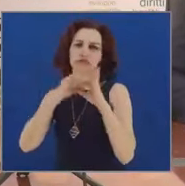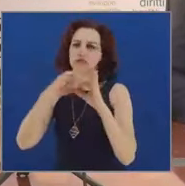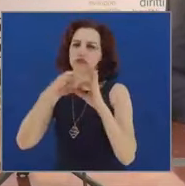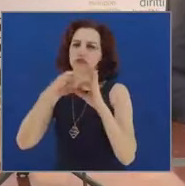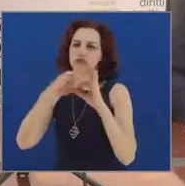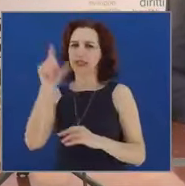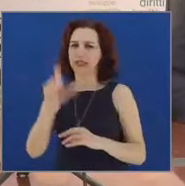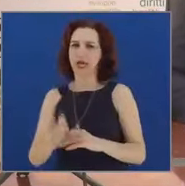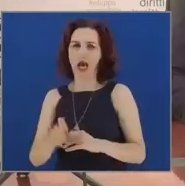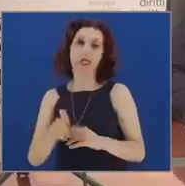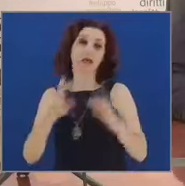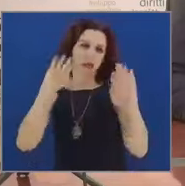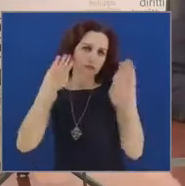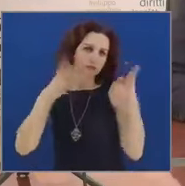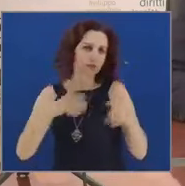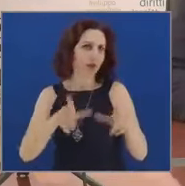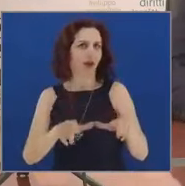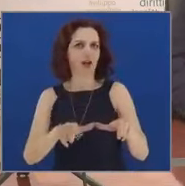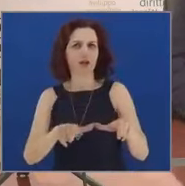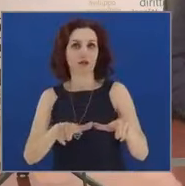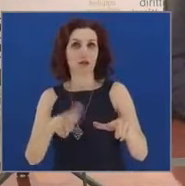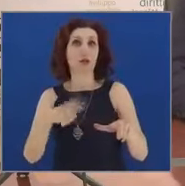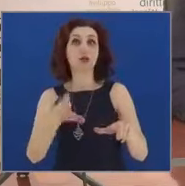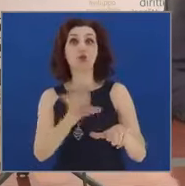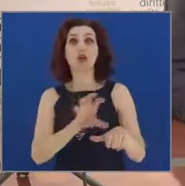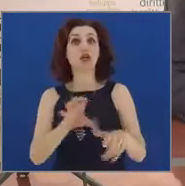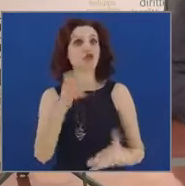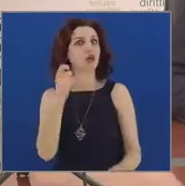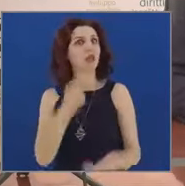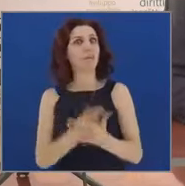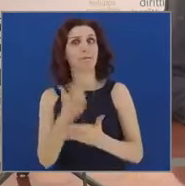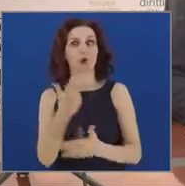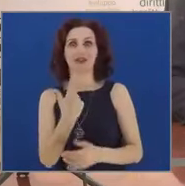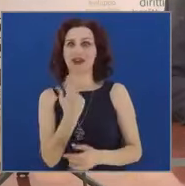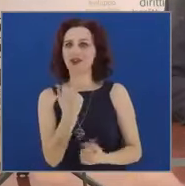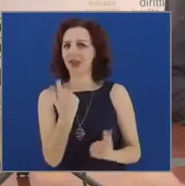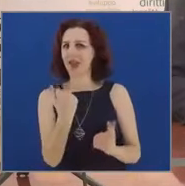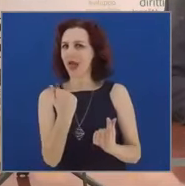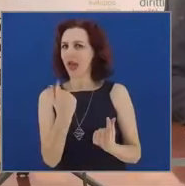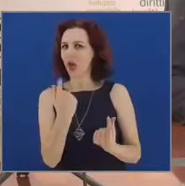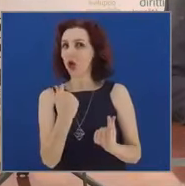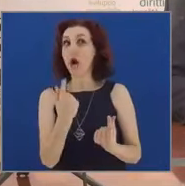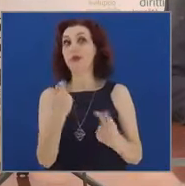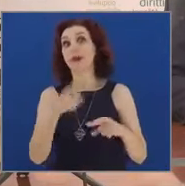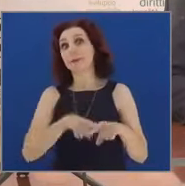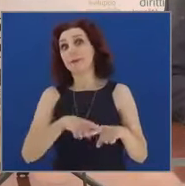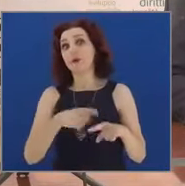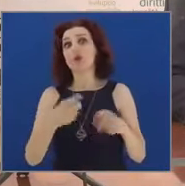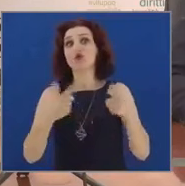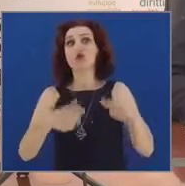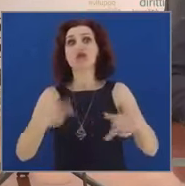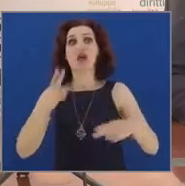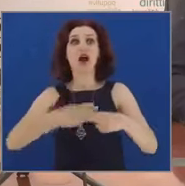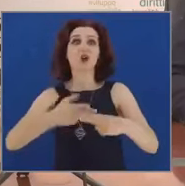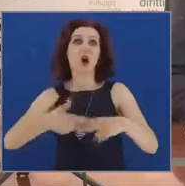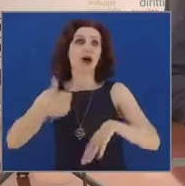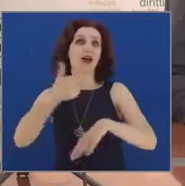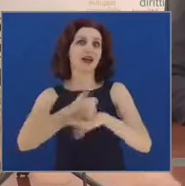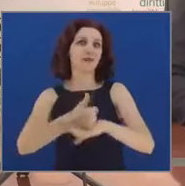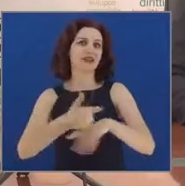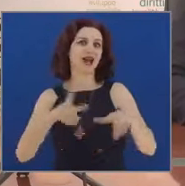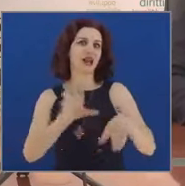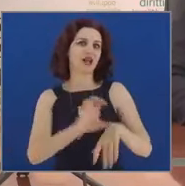Lazio, che è una regione straordinariamente importante sotto il profilo economico e della regione della capitale. Il disegno che riguarda la vita delle